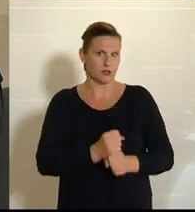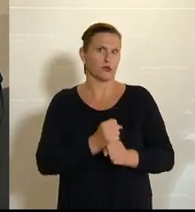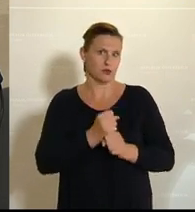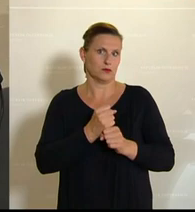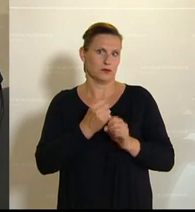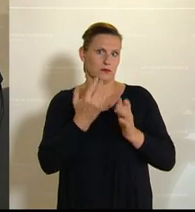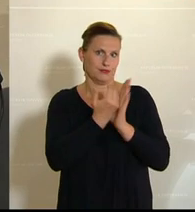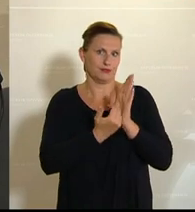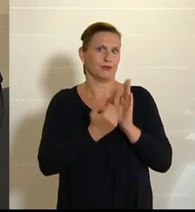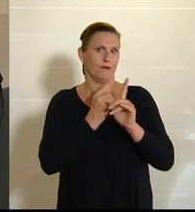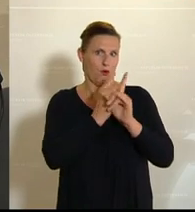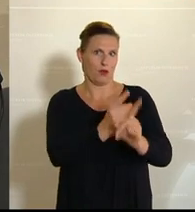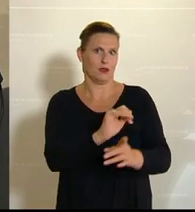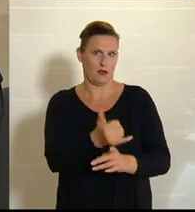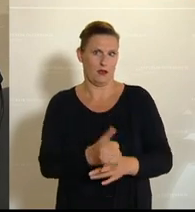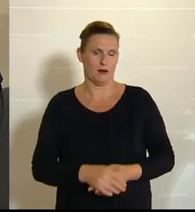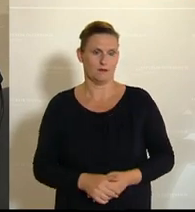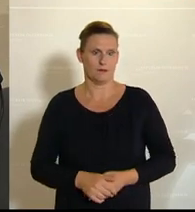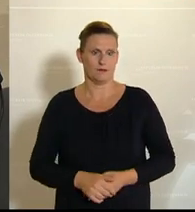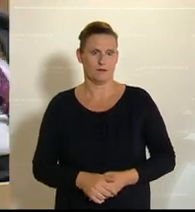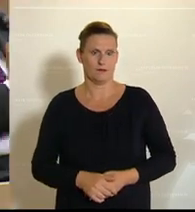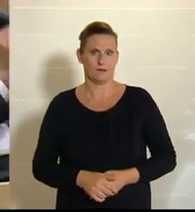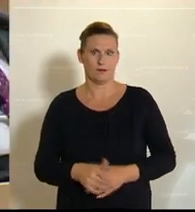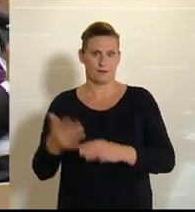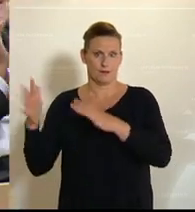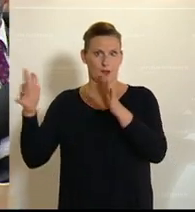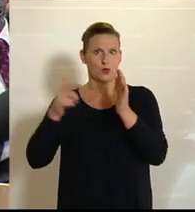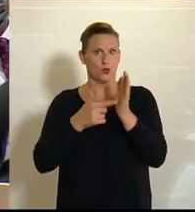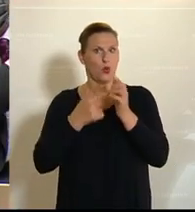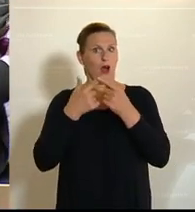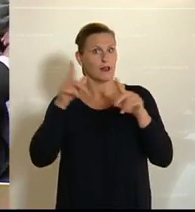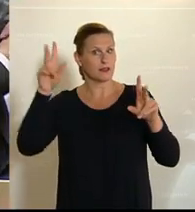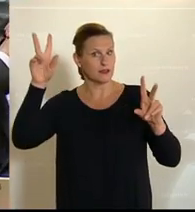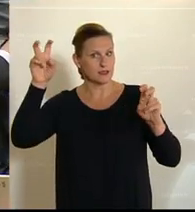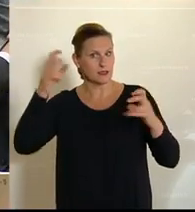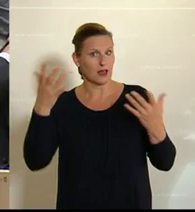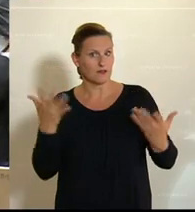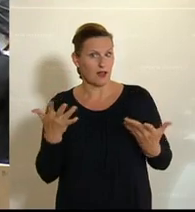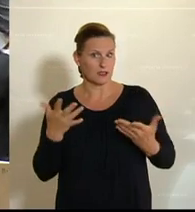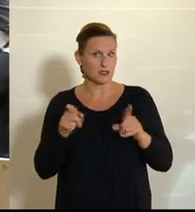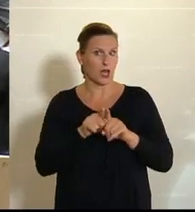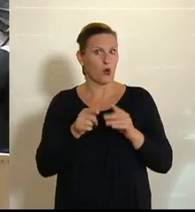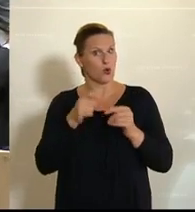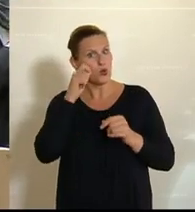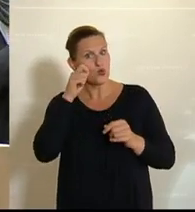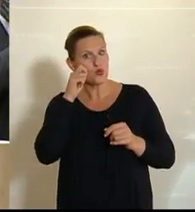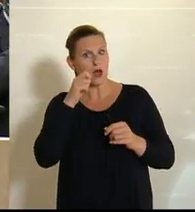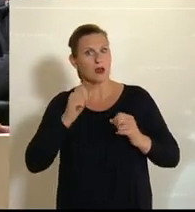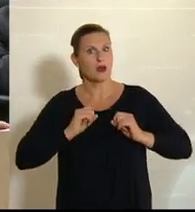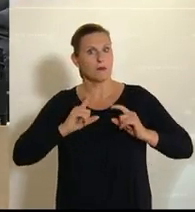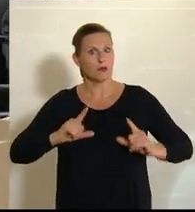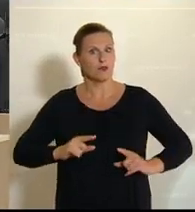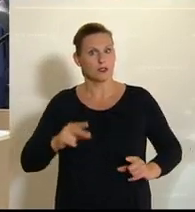gibt ein weiteres Gutachten der Professoren